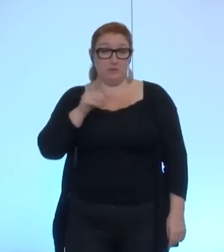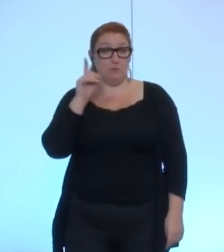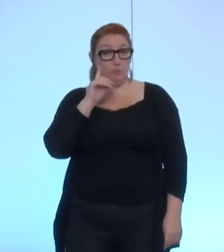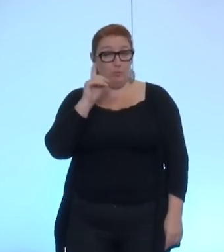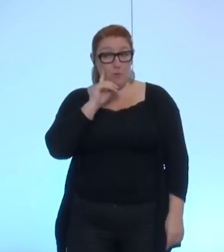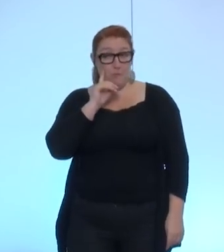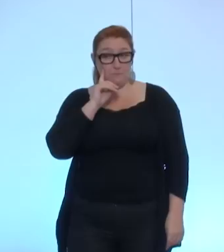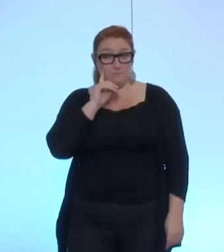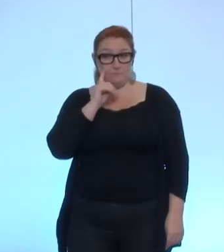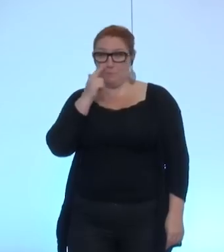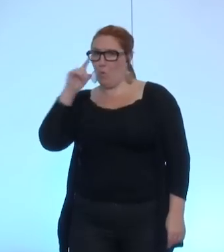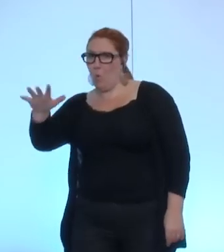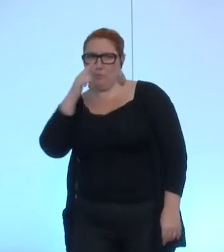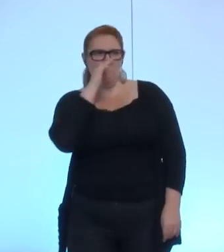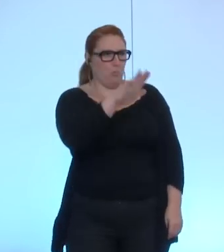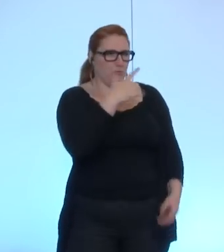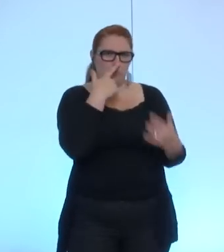la diversité des opinions